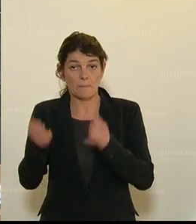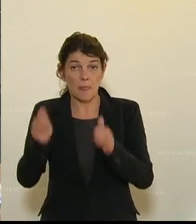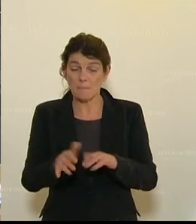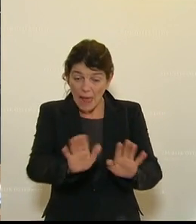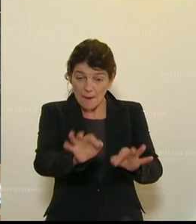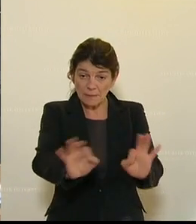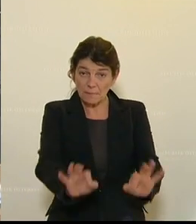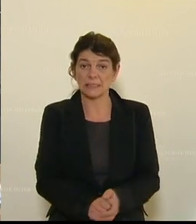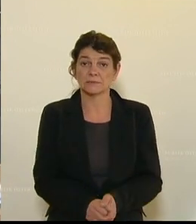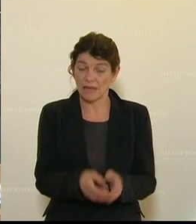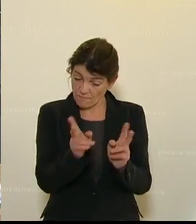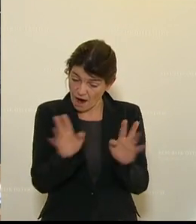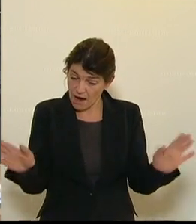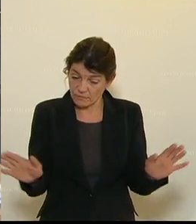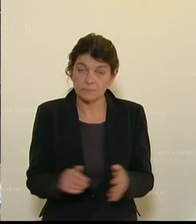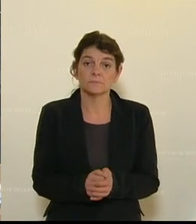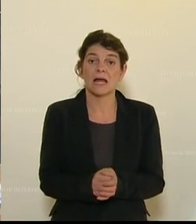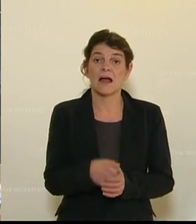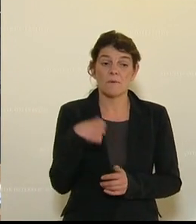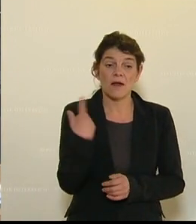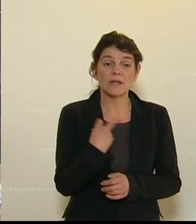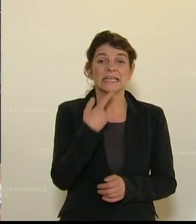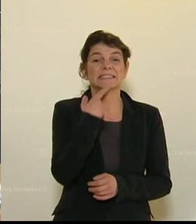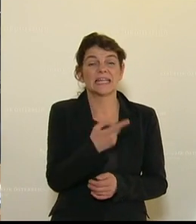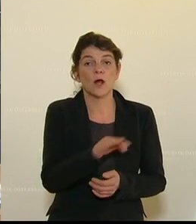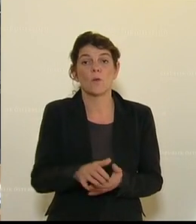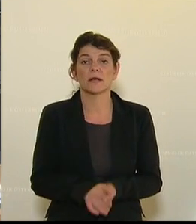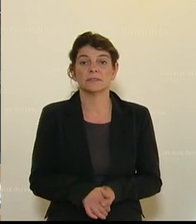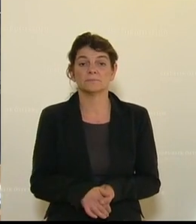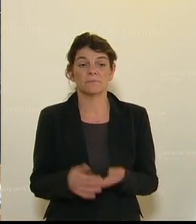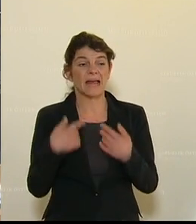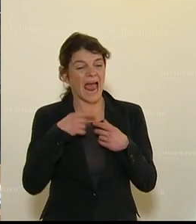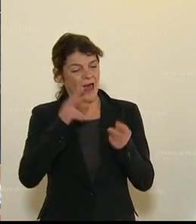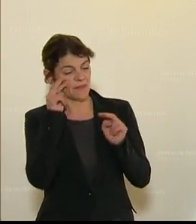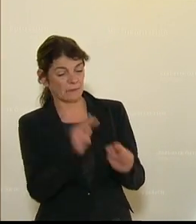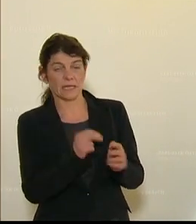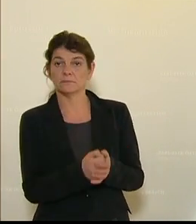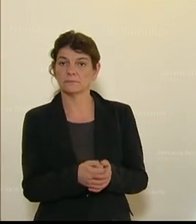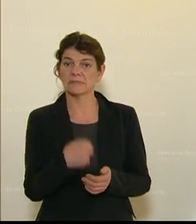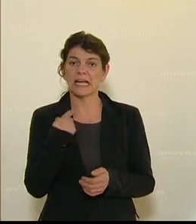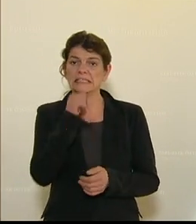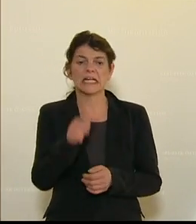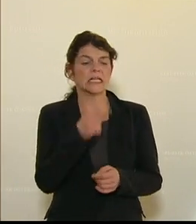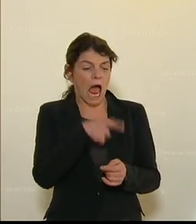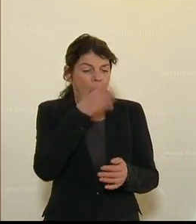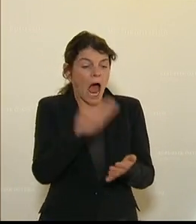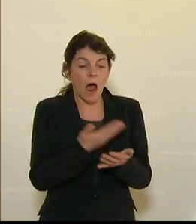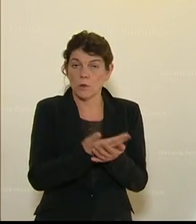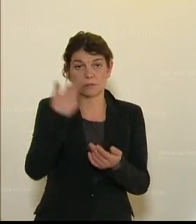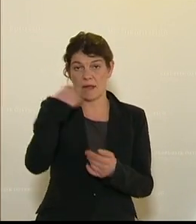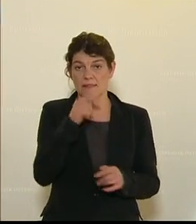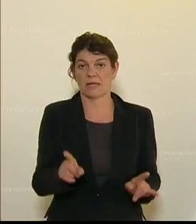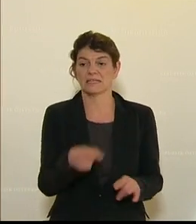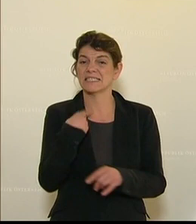Nein, nein, nein, ganz realistisch, ganz realistisch. Wir haben nur einen anderen Zugang. Wir verharmlosen auf keinste Art und Weise.